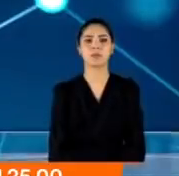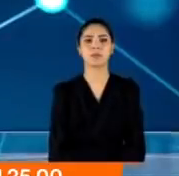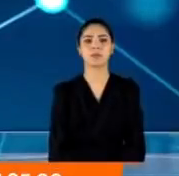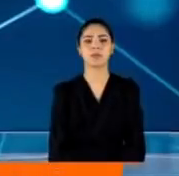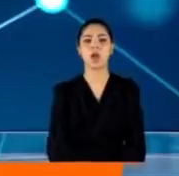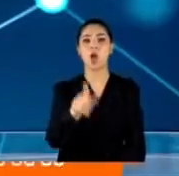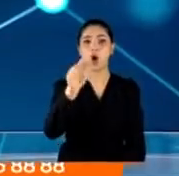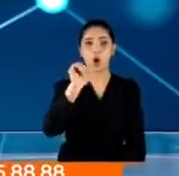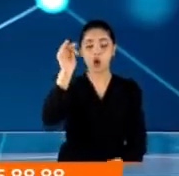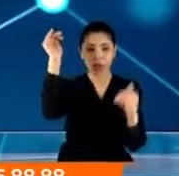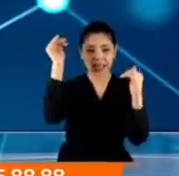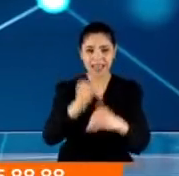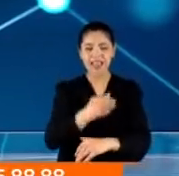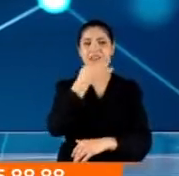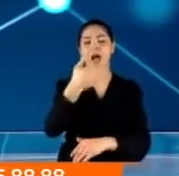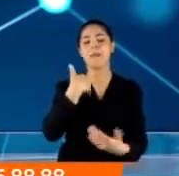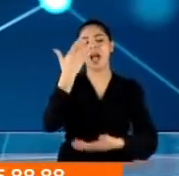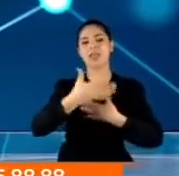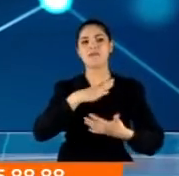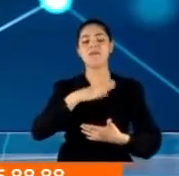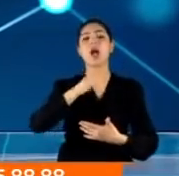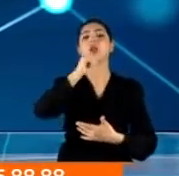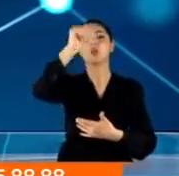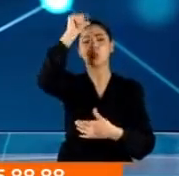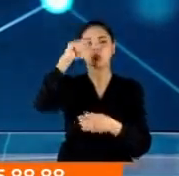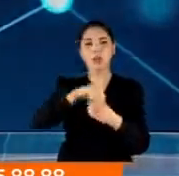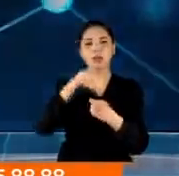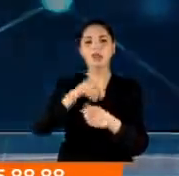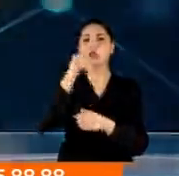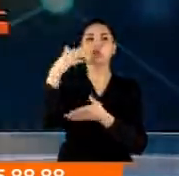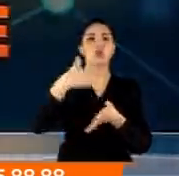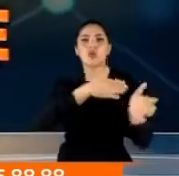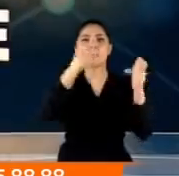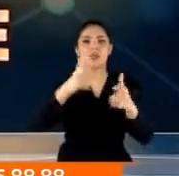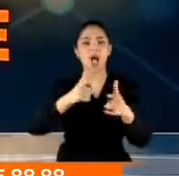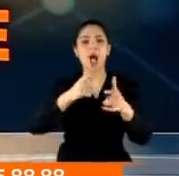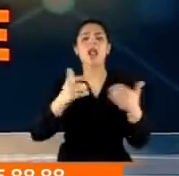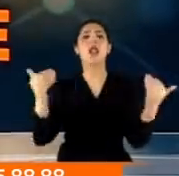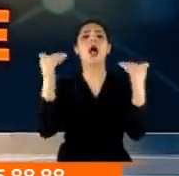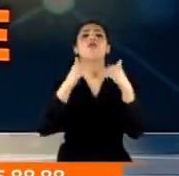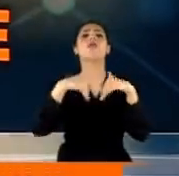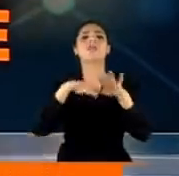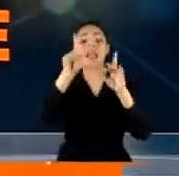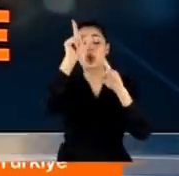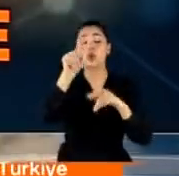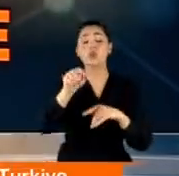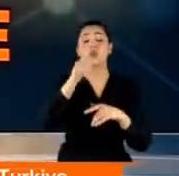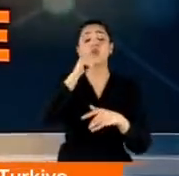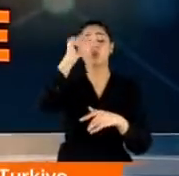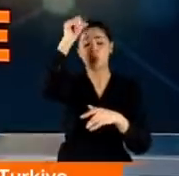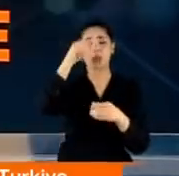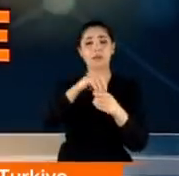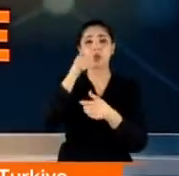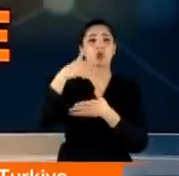O güne yaklaştığımızda zaten haberleri aktaracağız. Suudi Arabistan ve sel kelimeleri pek yan yana gelmez ama sel oldu Suudi Arabistan'da.